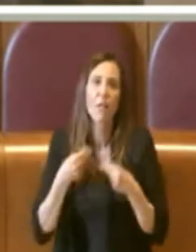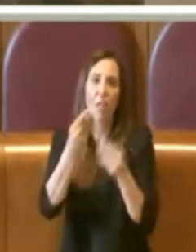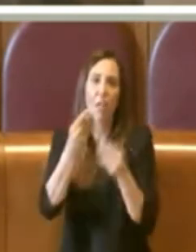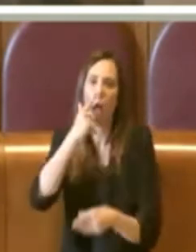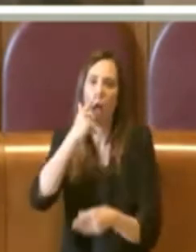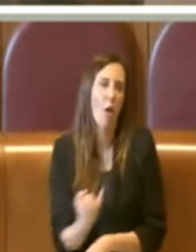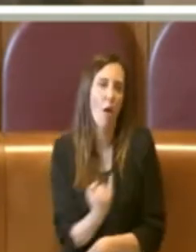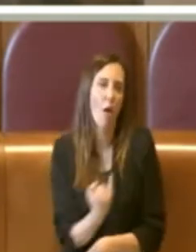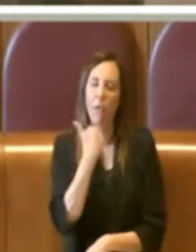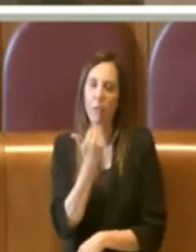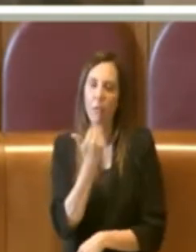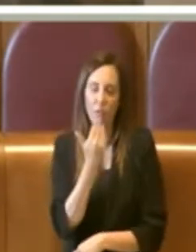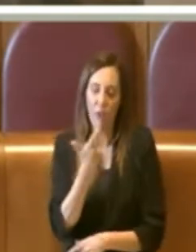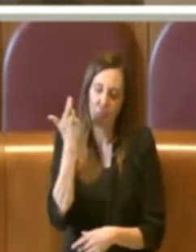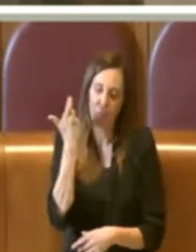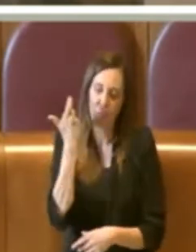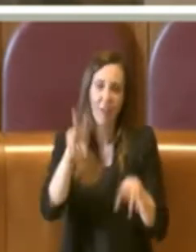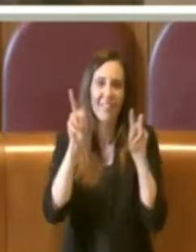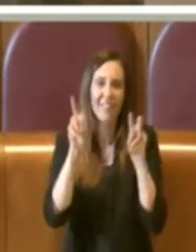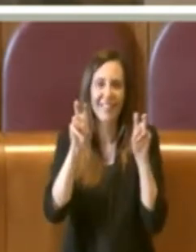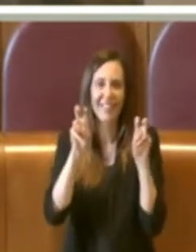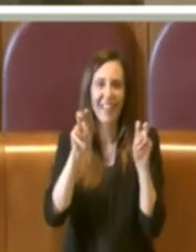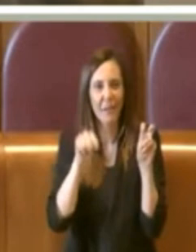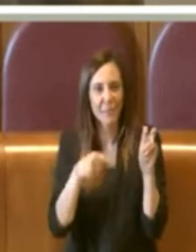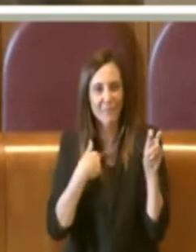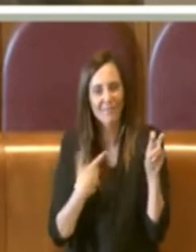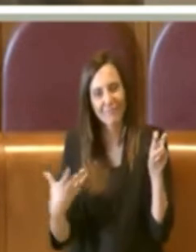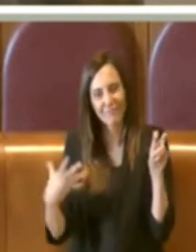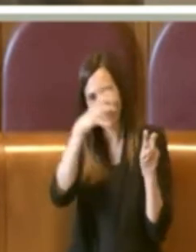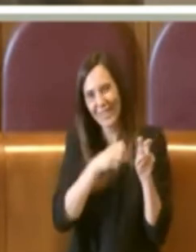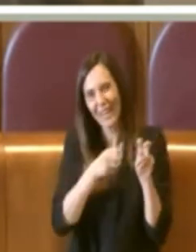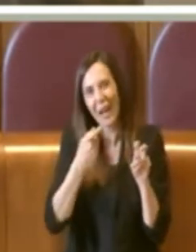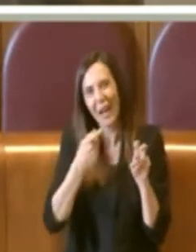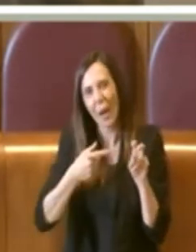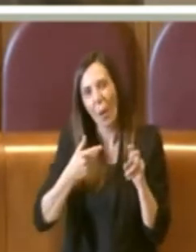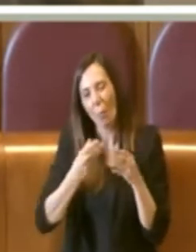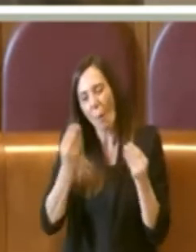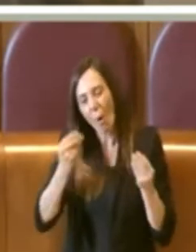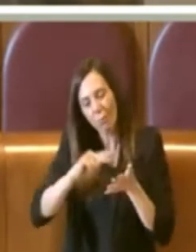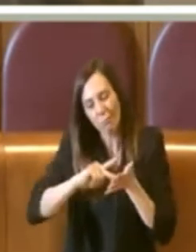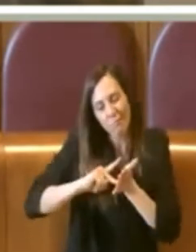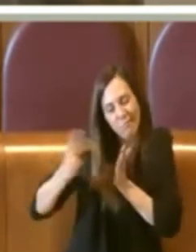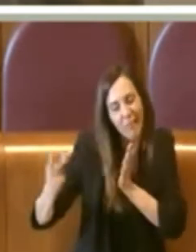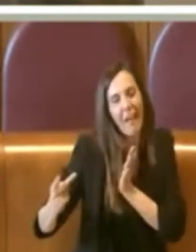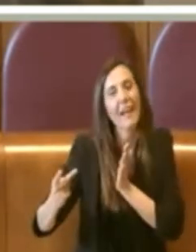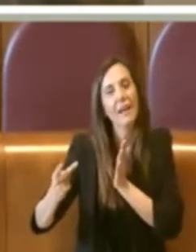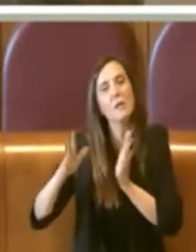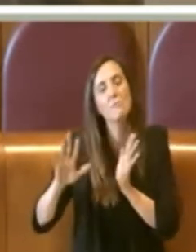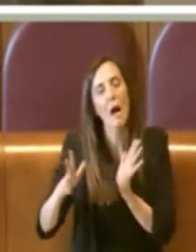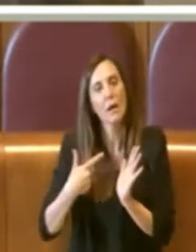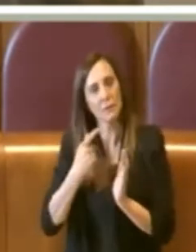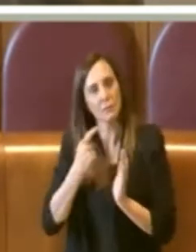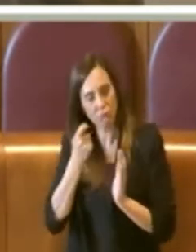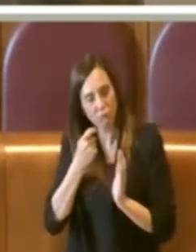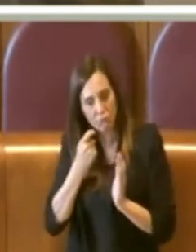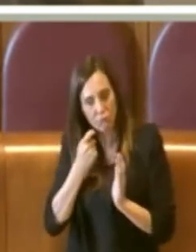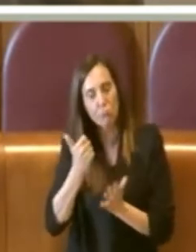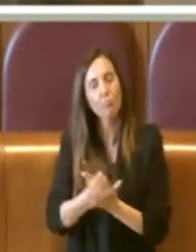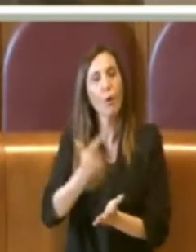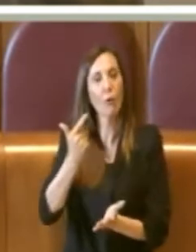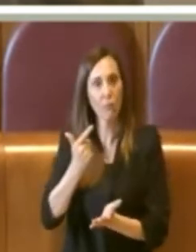perché il tema, capisco, è un pochino tecnico, però mi sembrava interessante e soprattutto